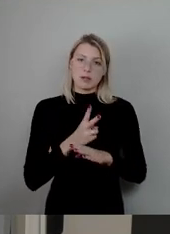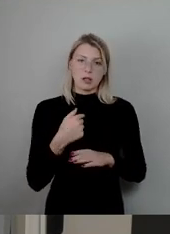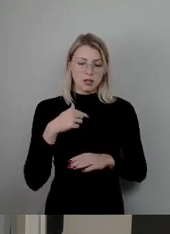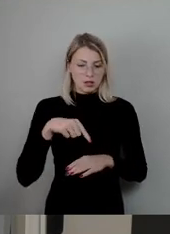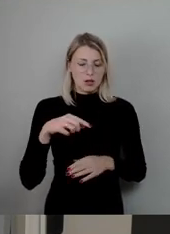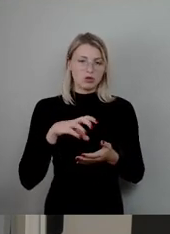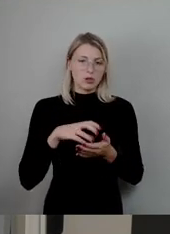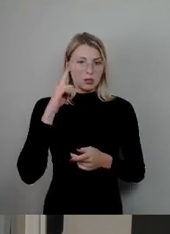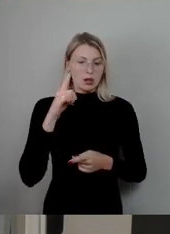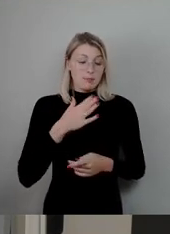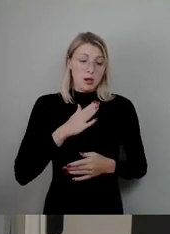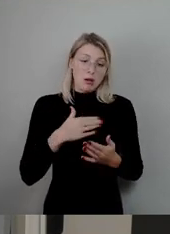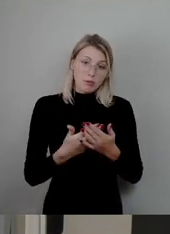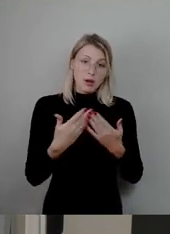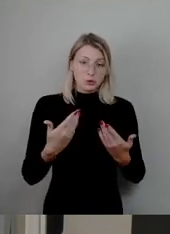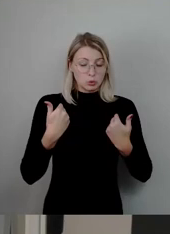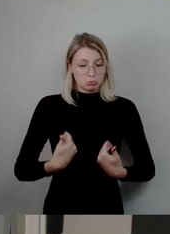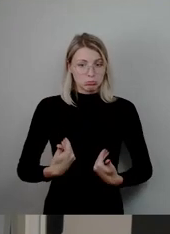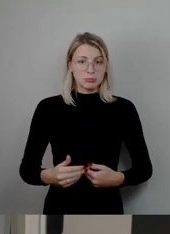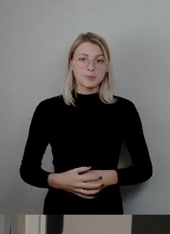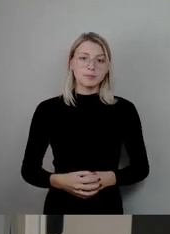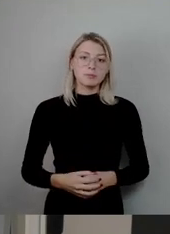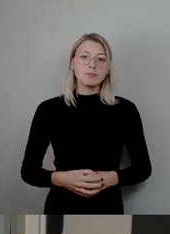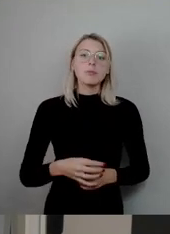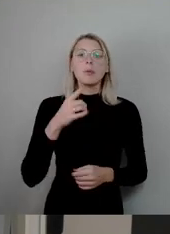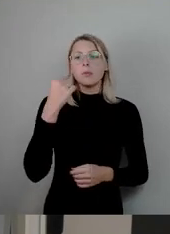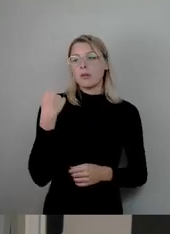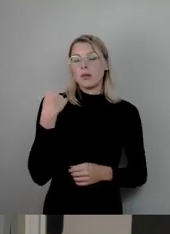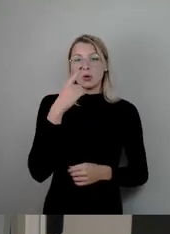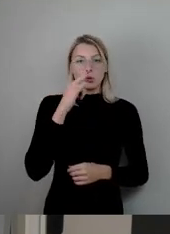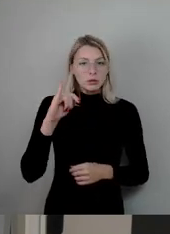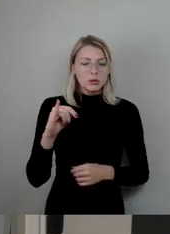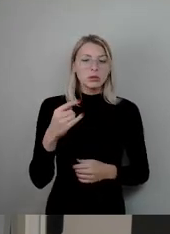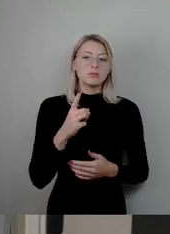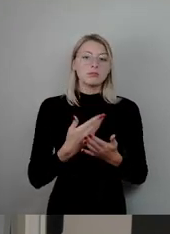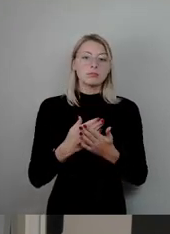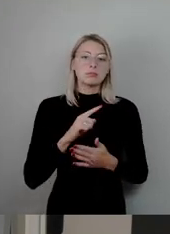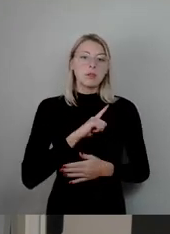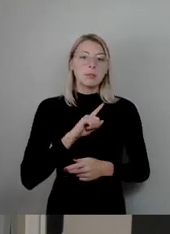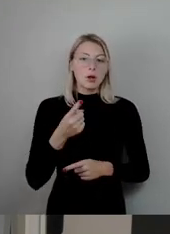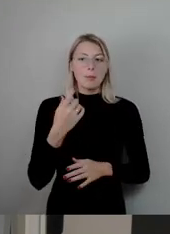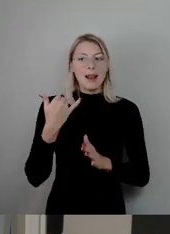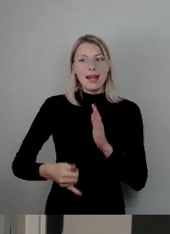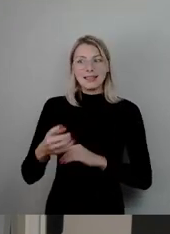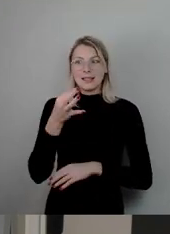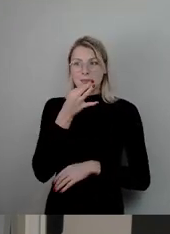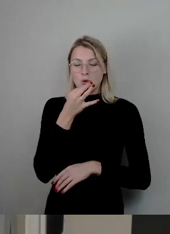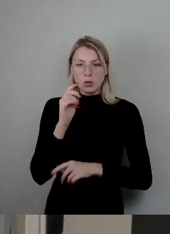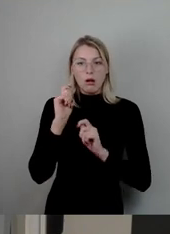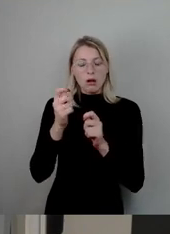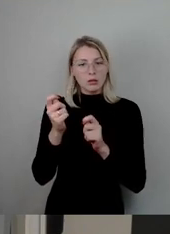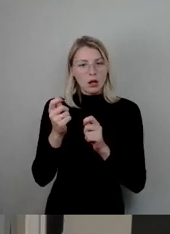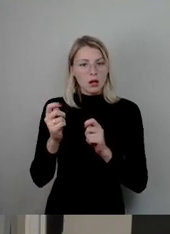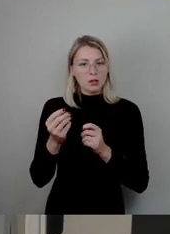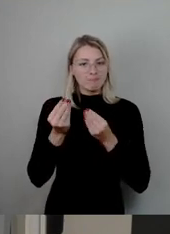gesehen. Und im Juni habe ich aus diesem Grunde auch noch einmal sozusagen in letzter Minute einen Antrag geschrieben, weil